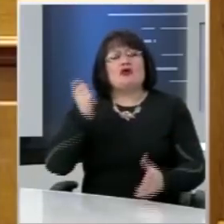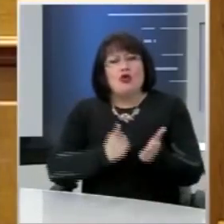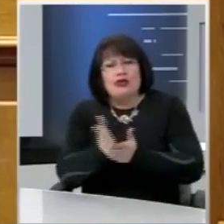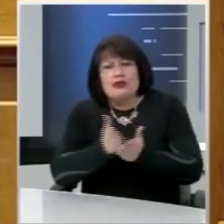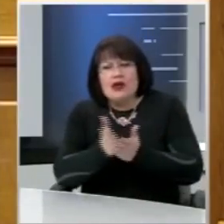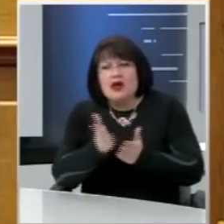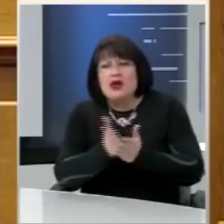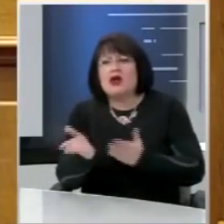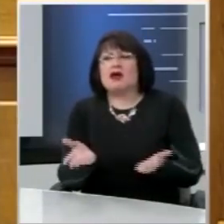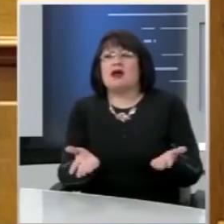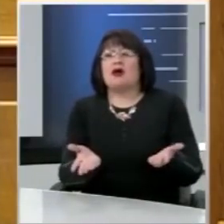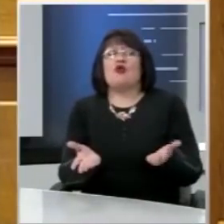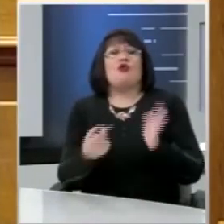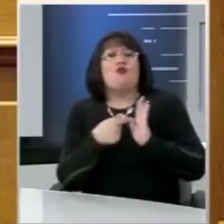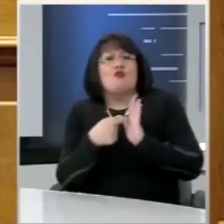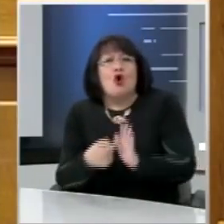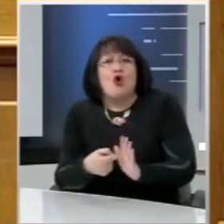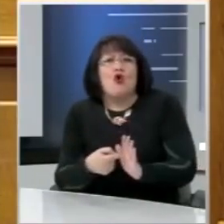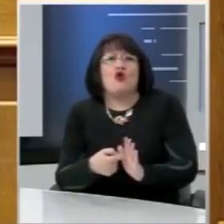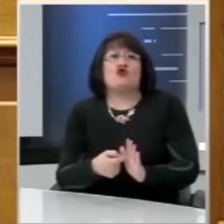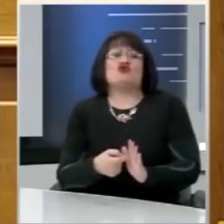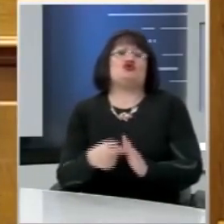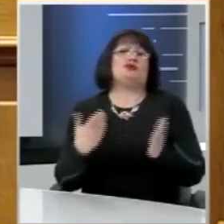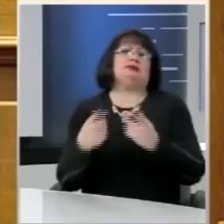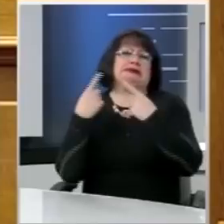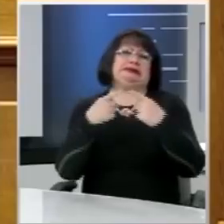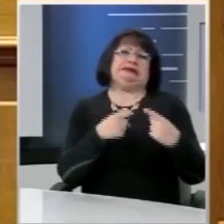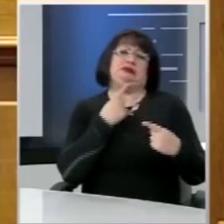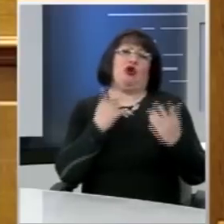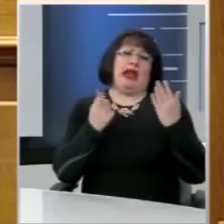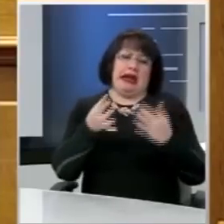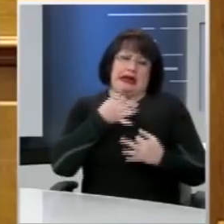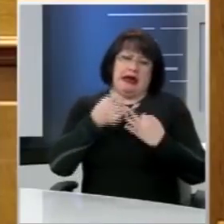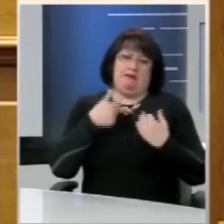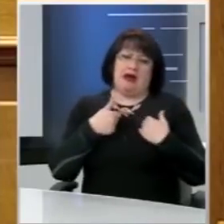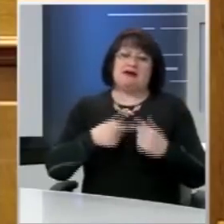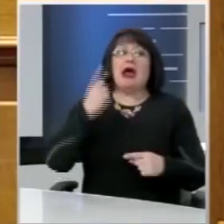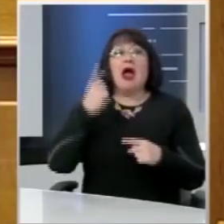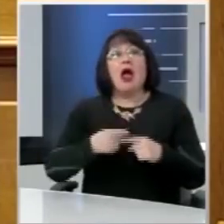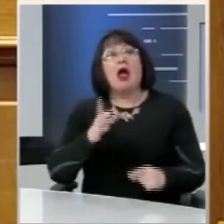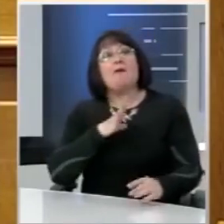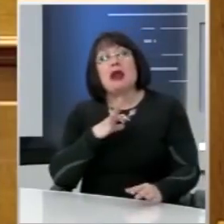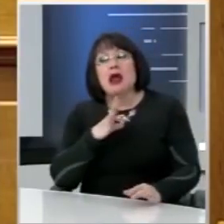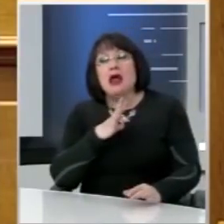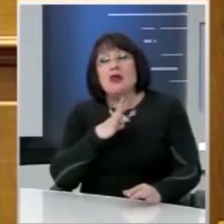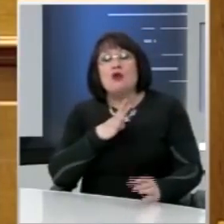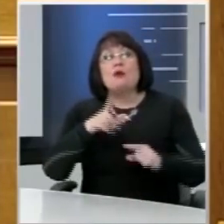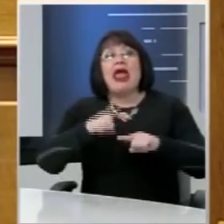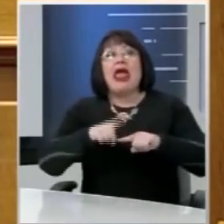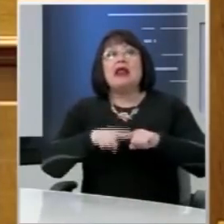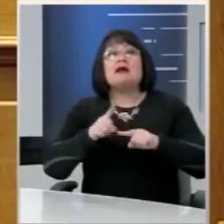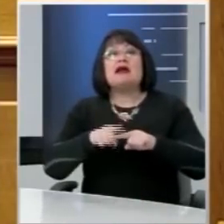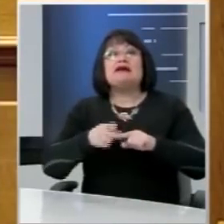τώρα θα βρουν νέους εκφραστές και διάφορα άλλα τέτοια γλυκανάλατα. Οι απλοί άνθρωποι, οι Έλληνες